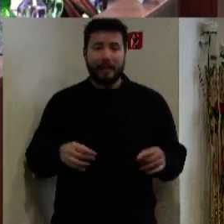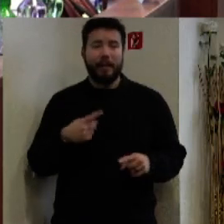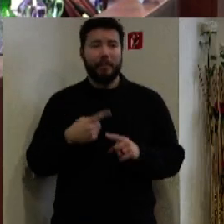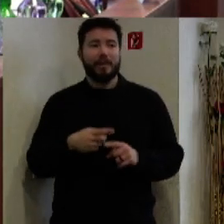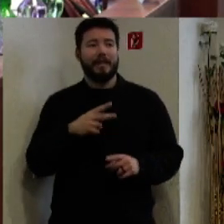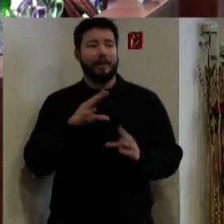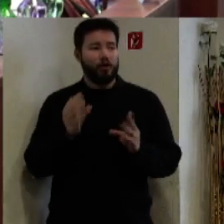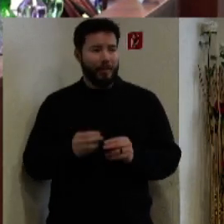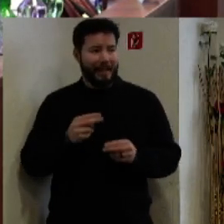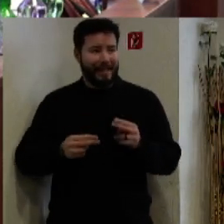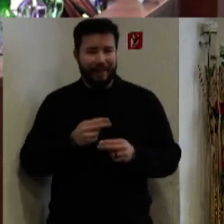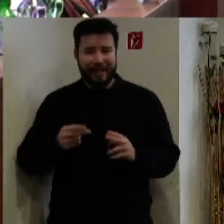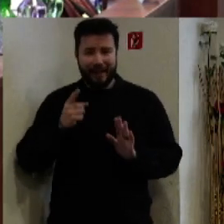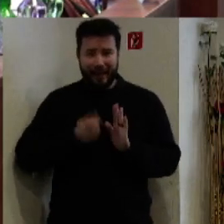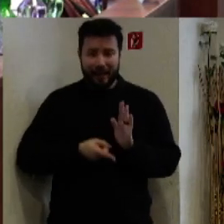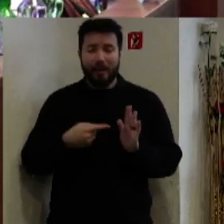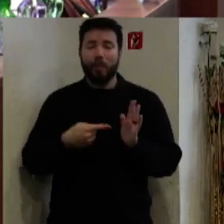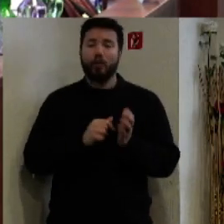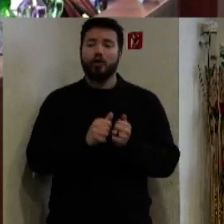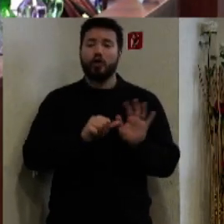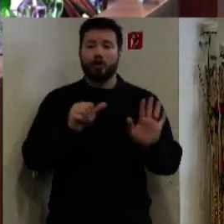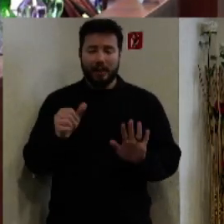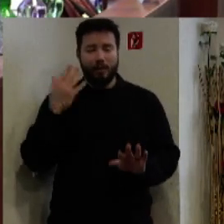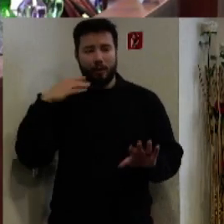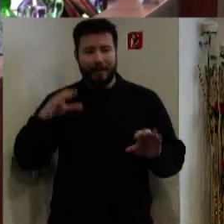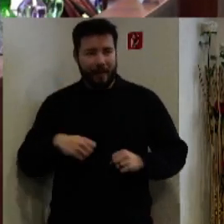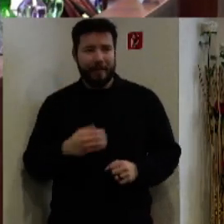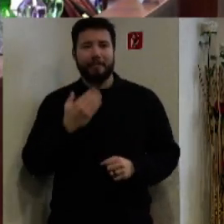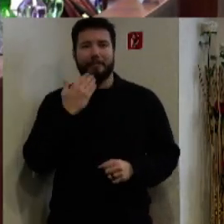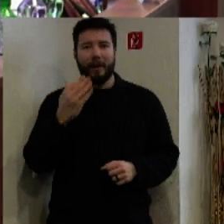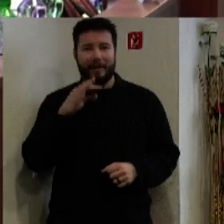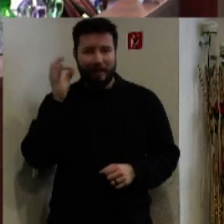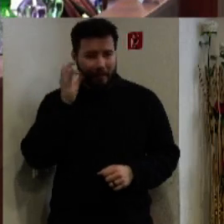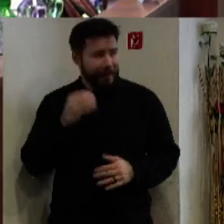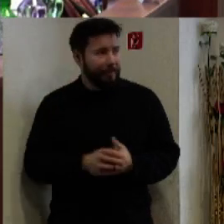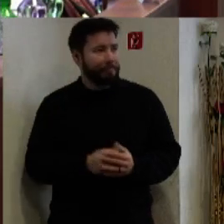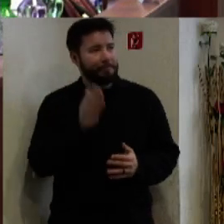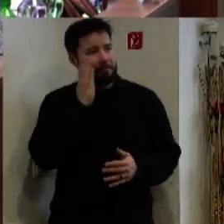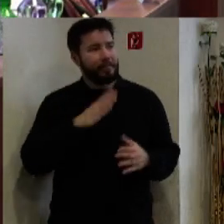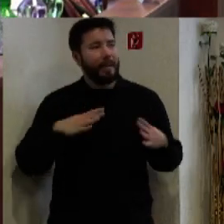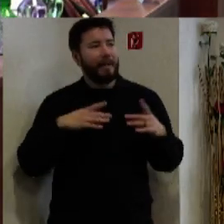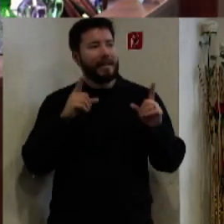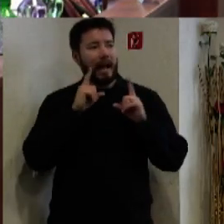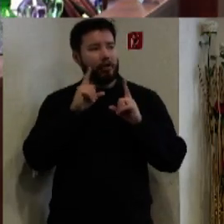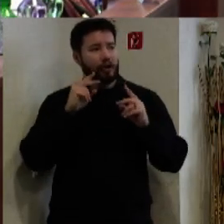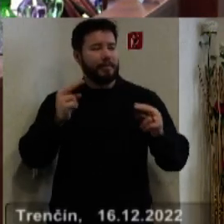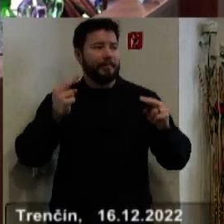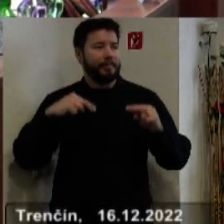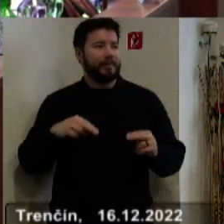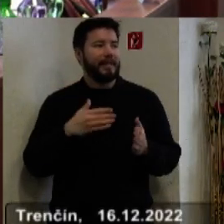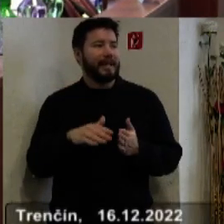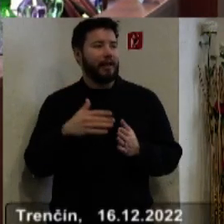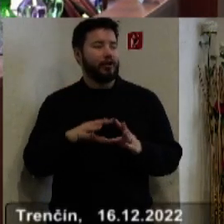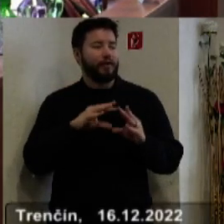nariadenie v bode číslo 6 sme schválili. Veľmi pekne vám ďakujem. Poprosím pána Hančina, aby uvedol ďalšie